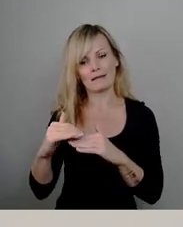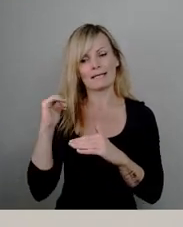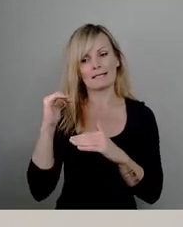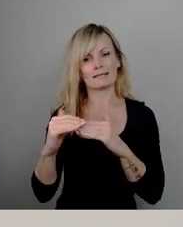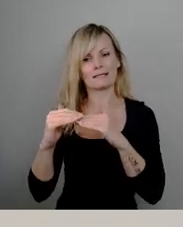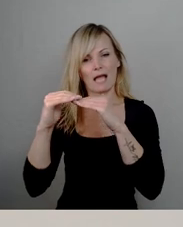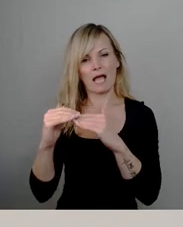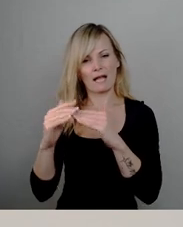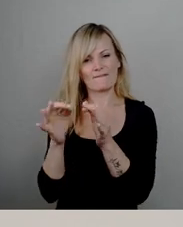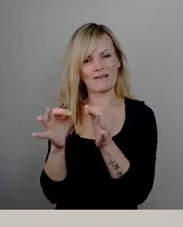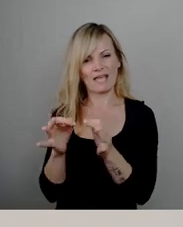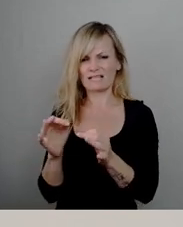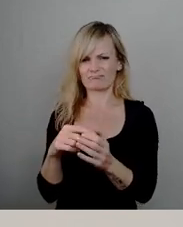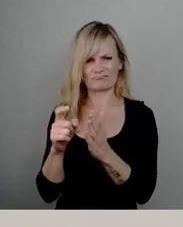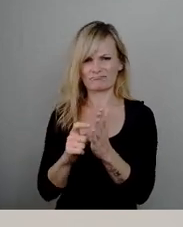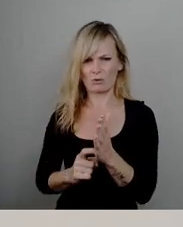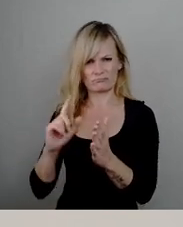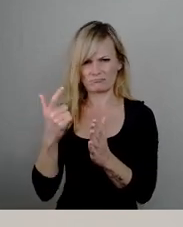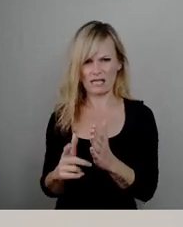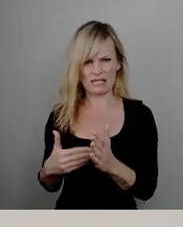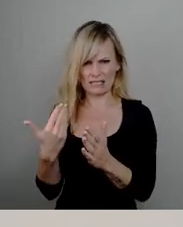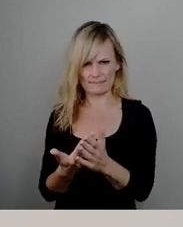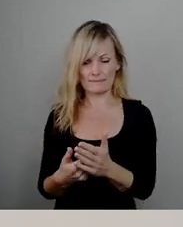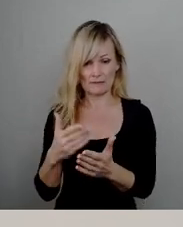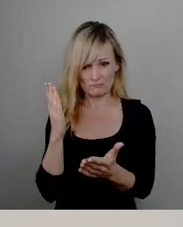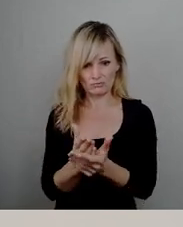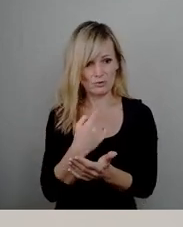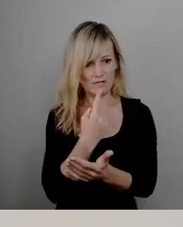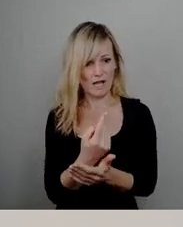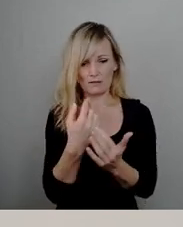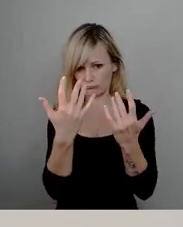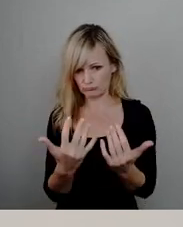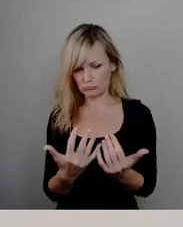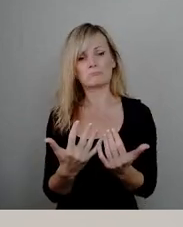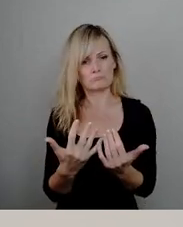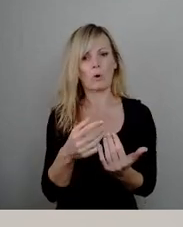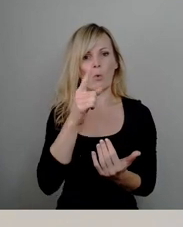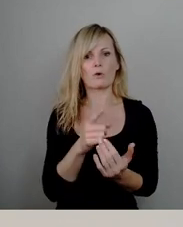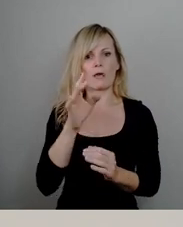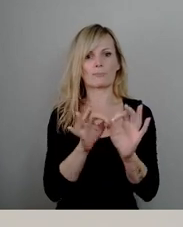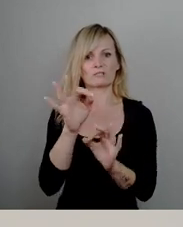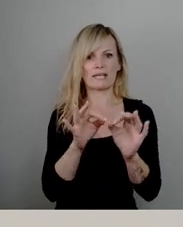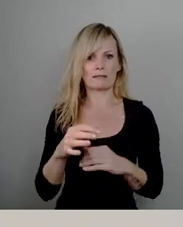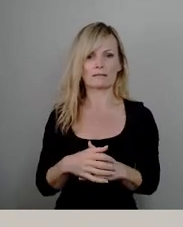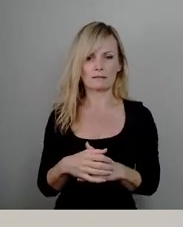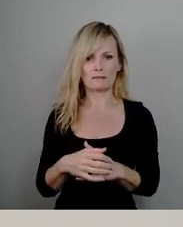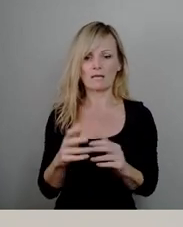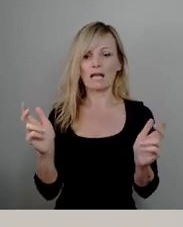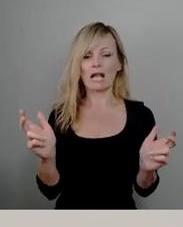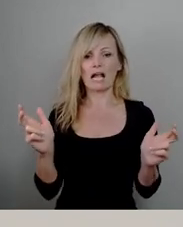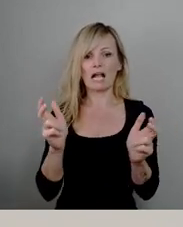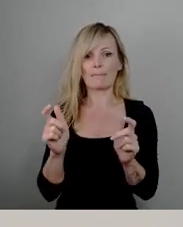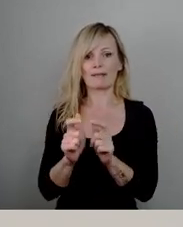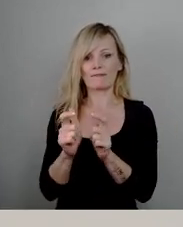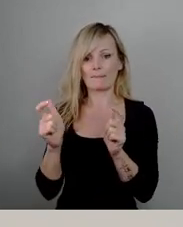weil die wie gesagt zu 100% rechnerisch gegeben war. Und für die Kappenverbreiterung, die ja aus Carbonbeton